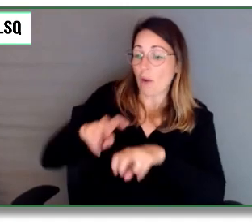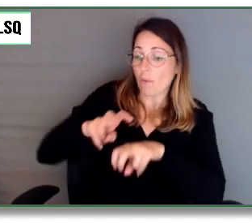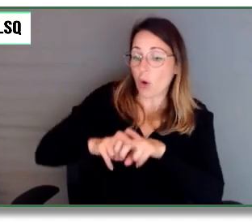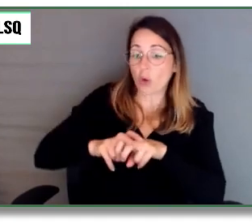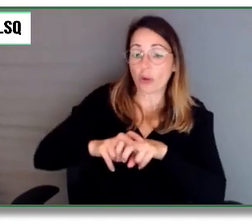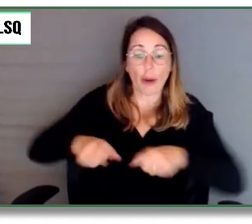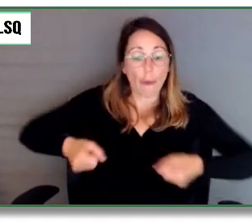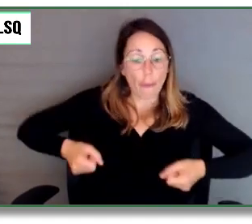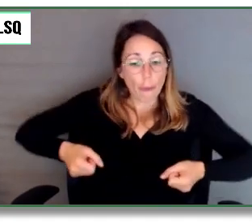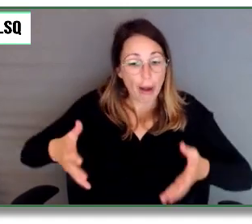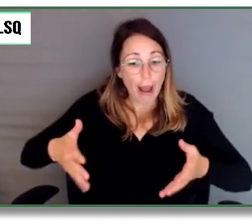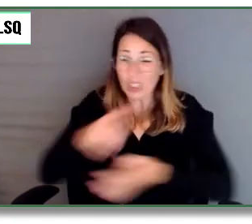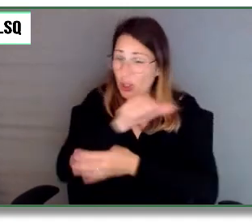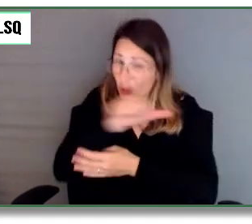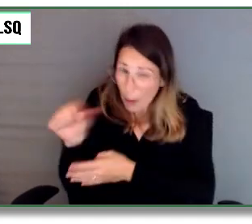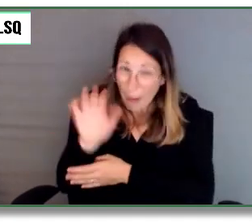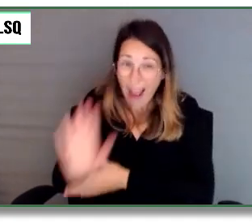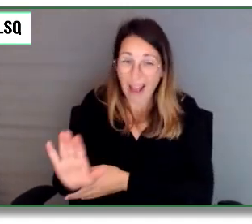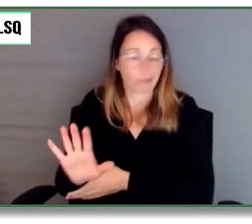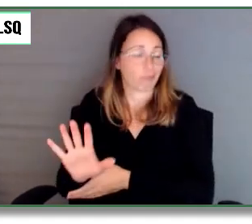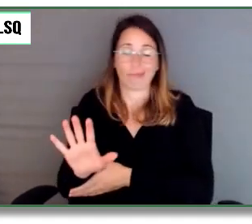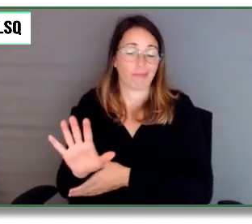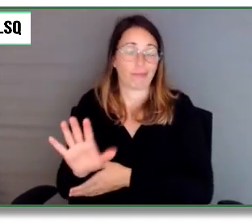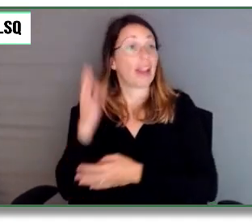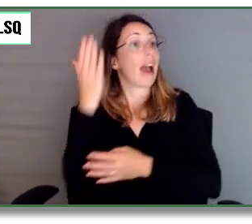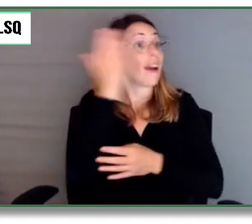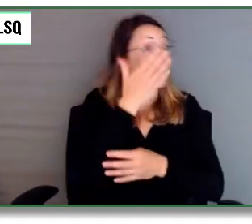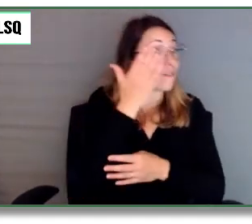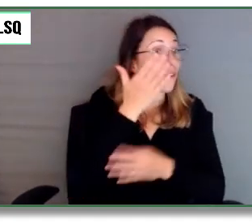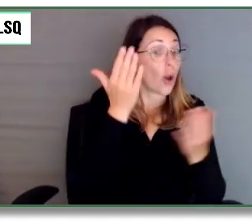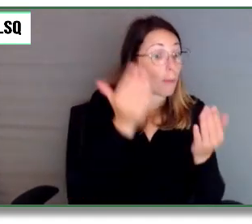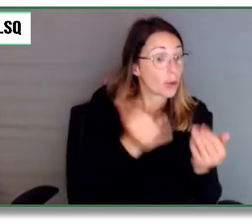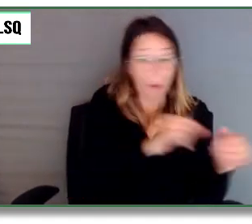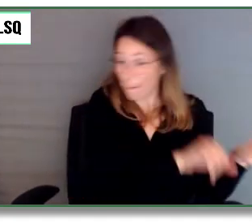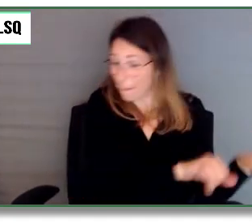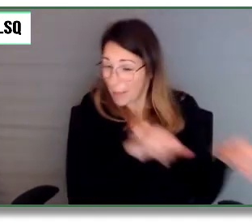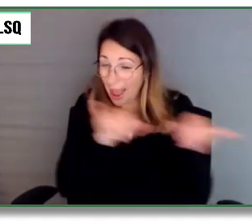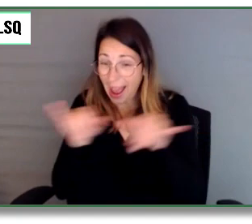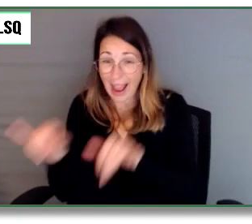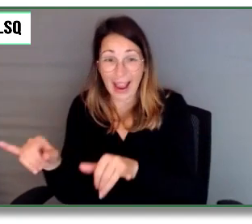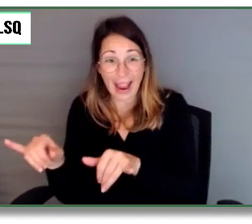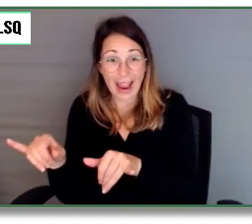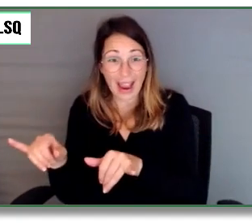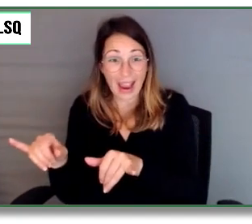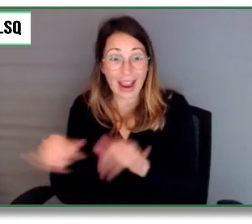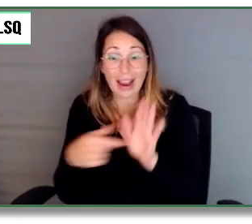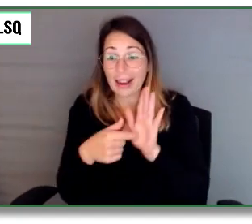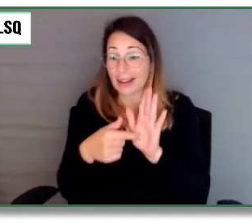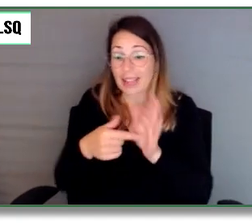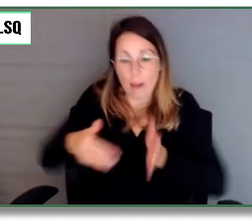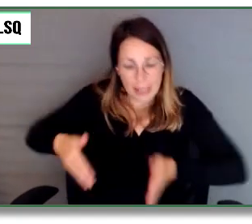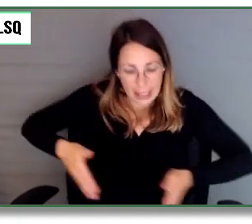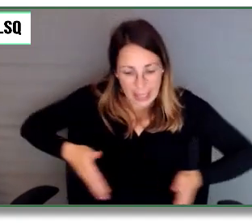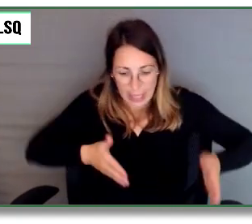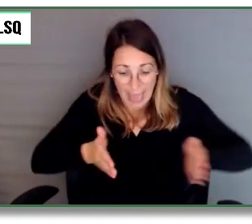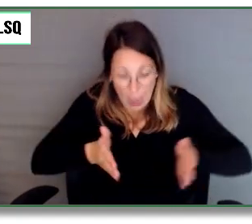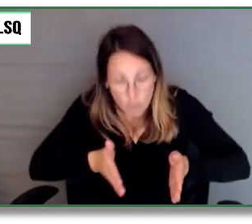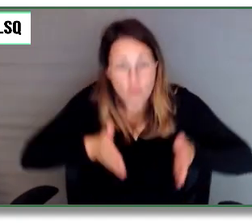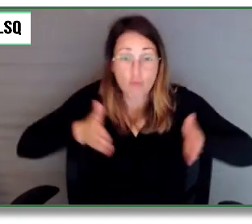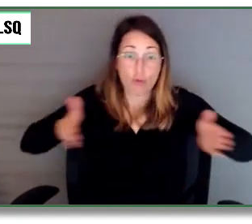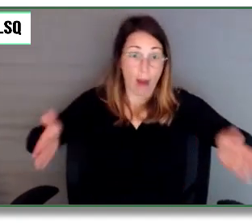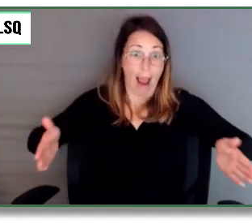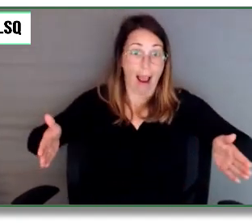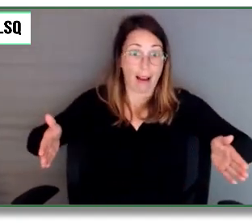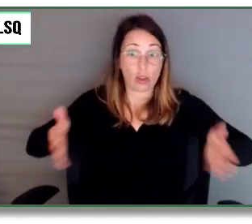aveugle a besoin de la même chose, d'un sentier plus large ou quelqu'un qui a un fauteuil roulant manuel